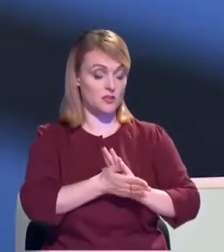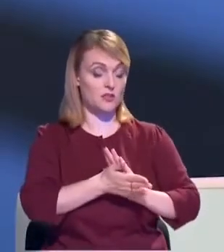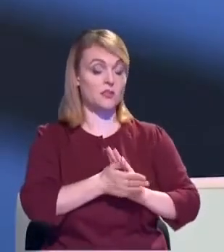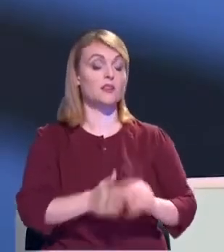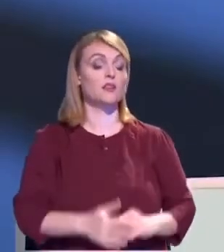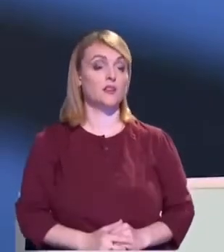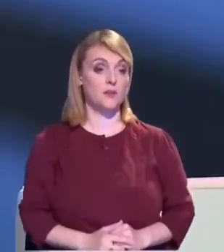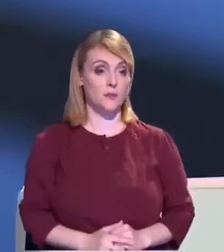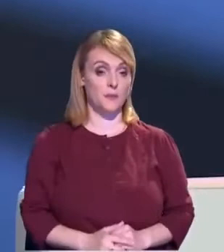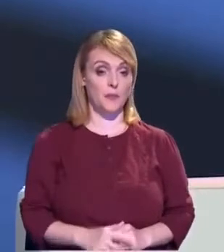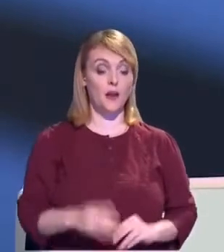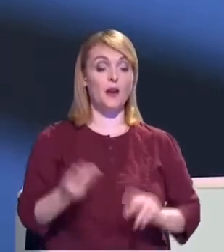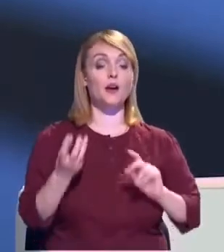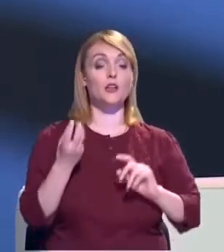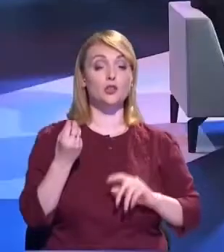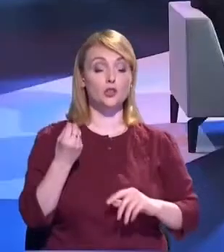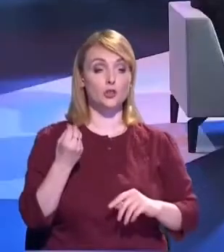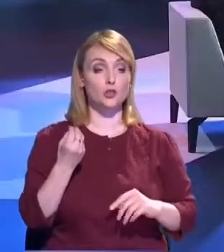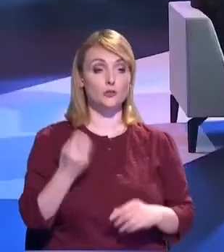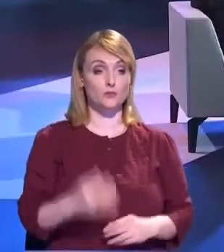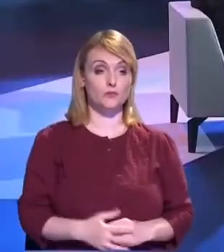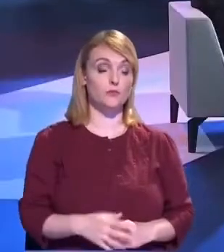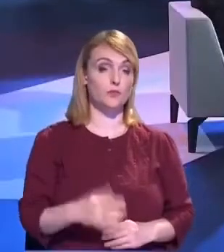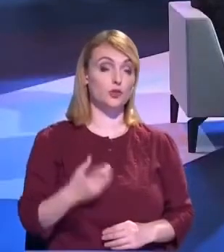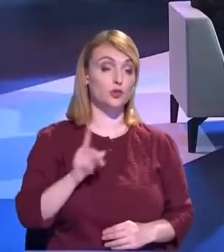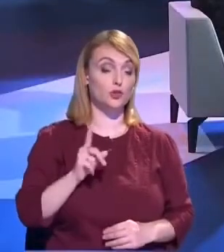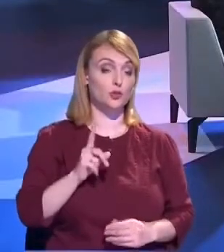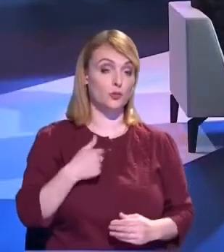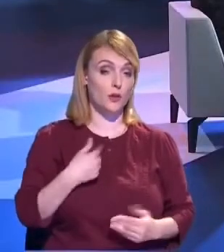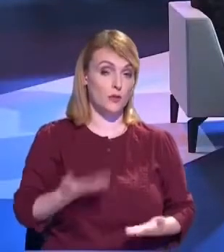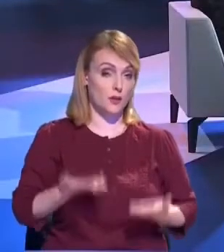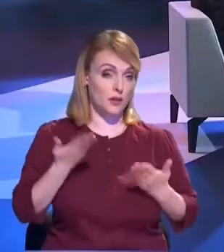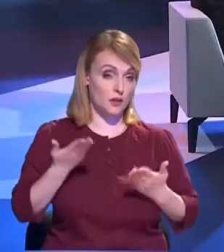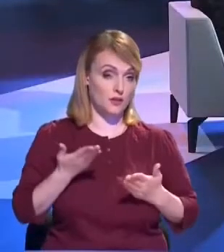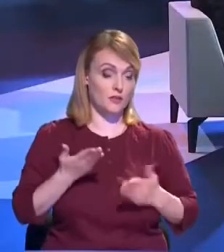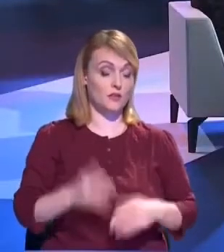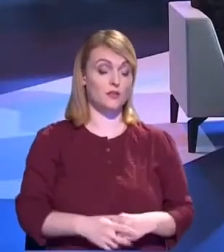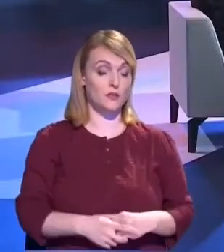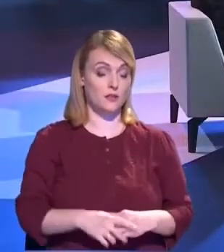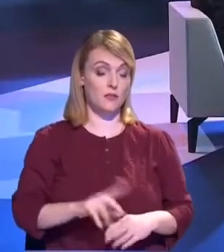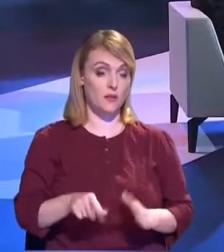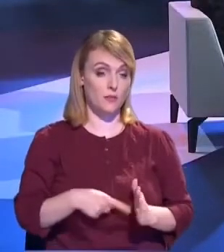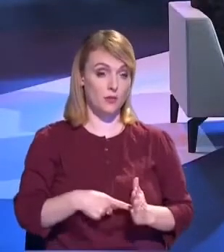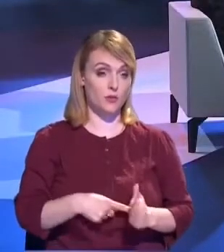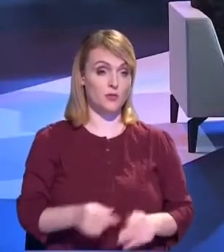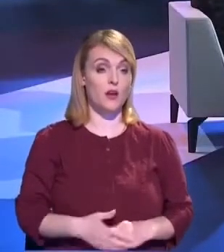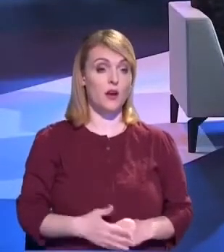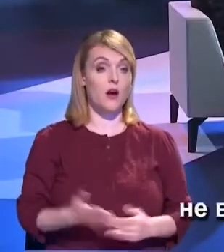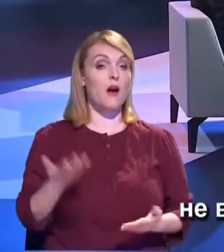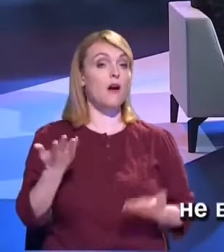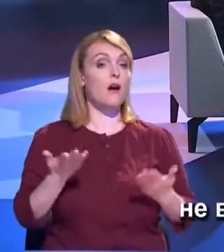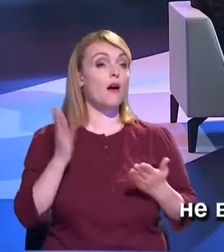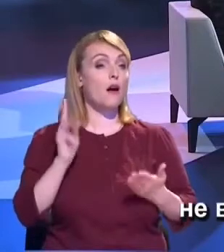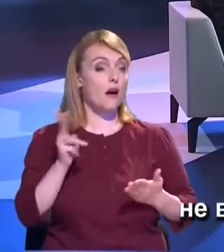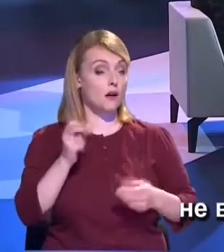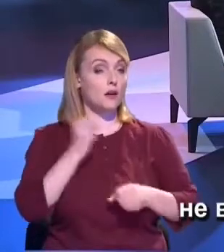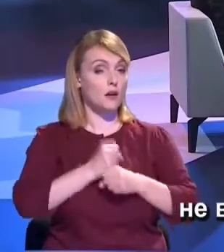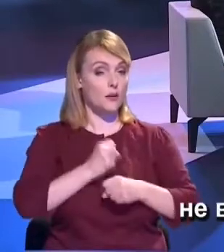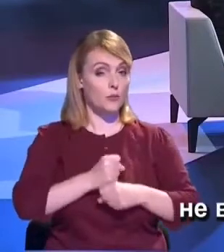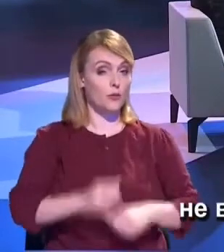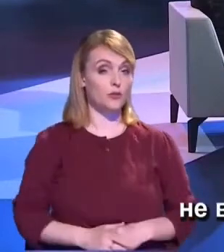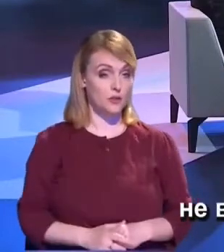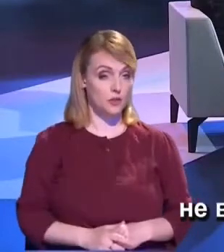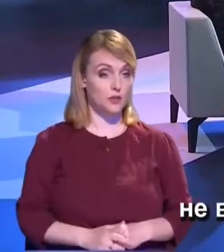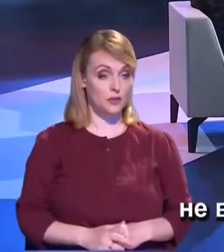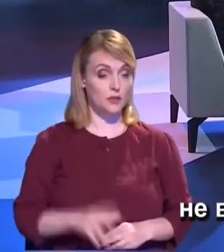Dar un al treilea punct care mă pune la, bine, cât de rentabilă este activitatea pe canal CAHUL. Avem aici reprezentantul